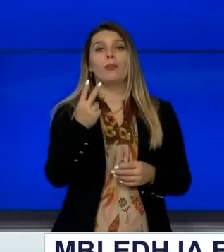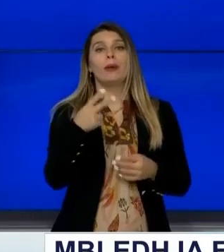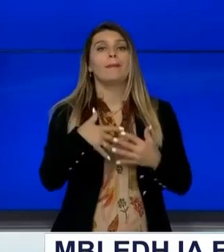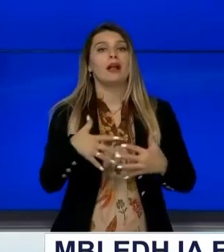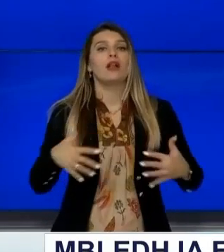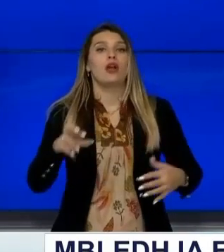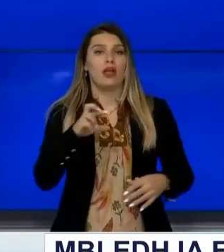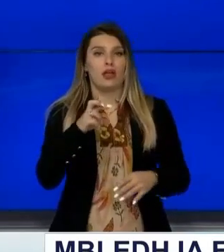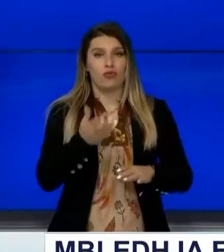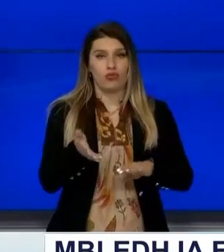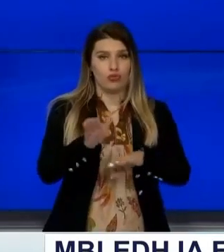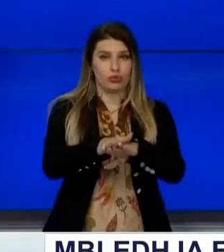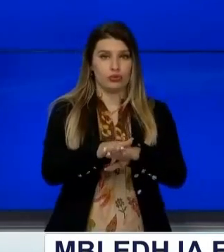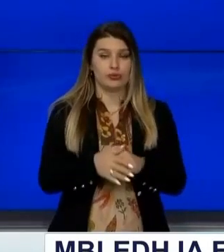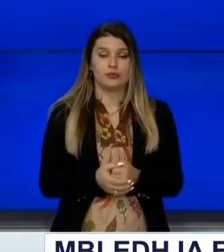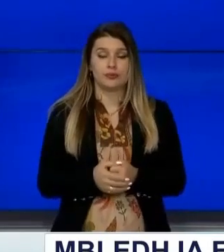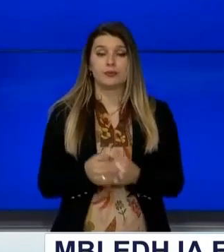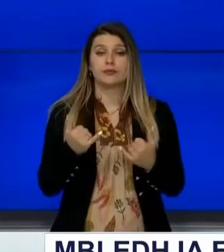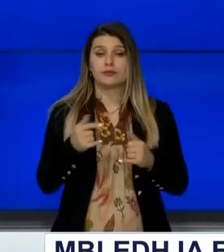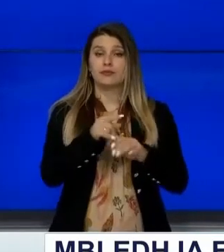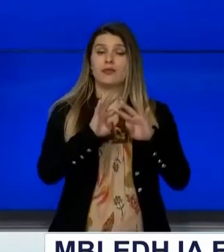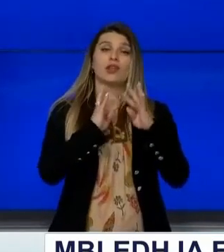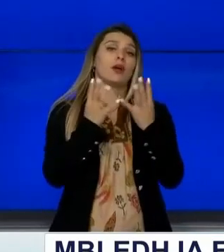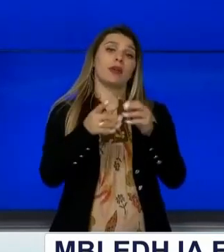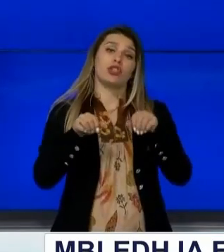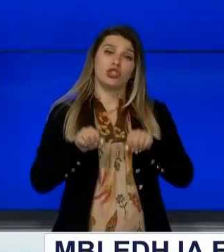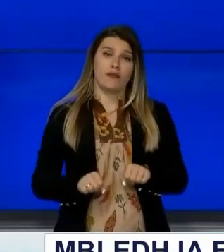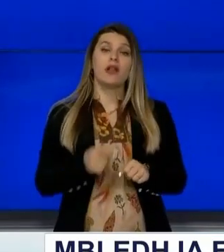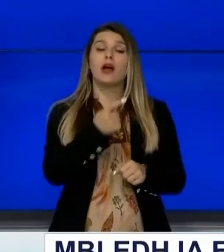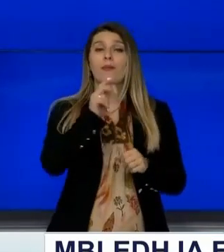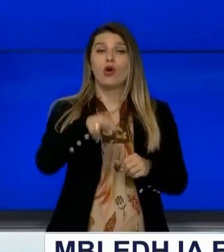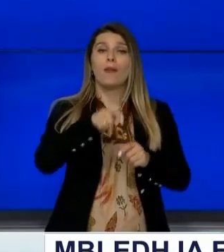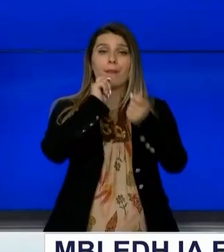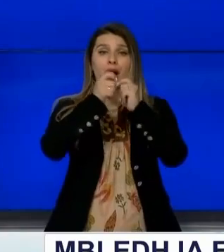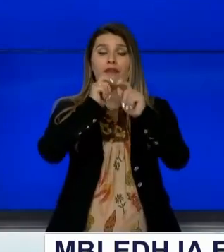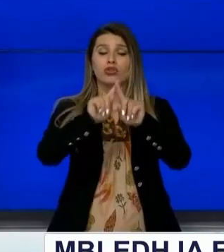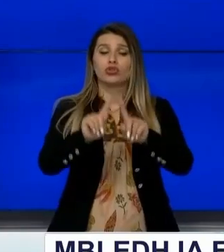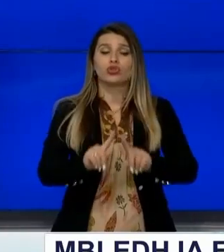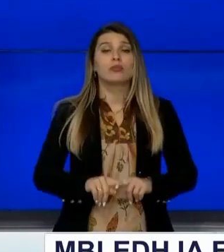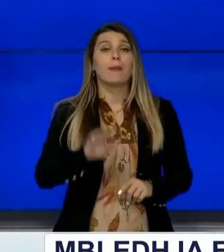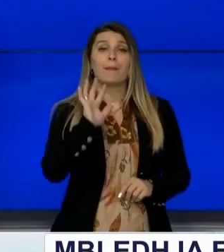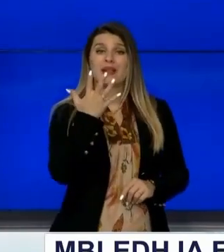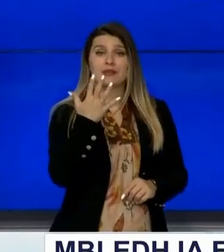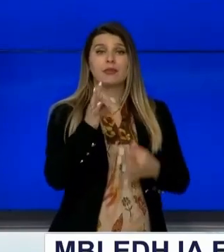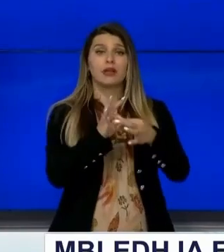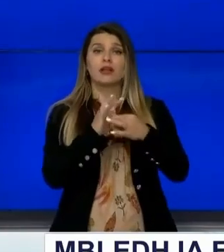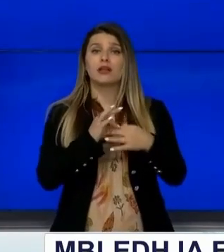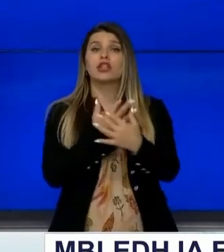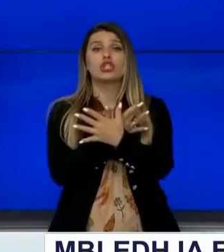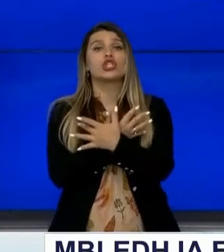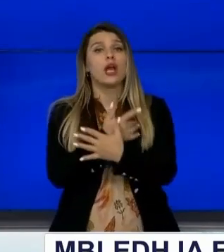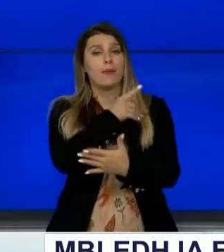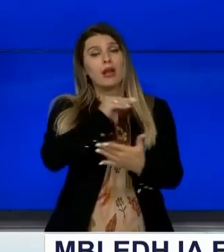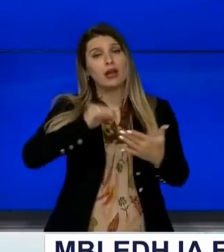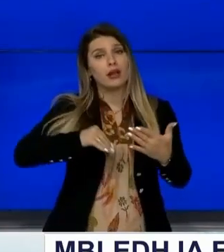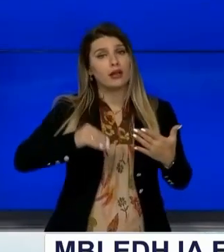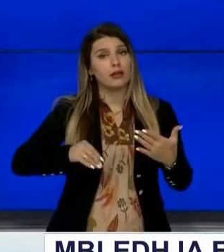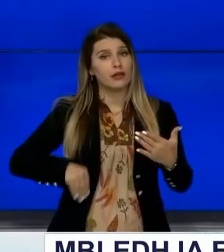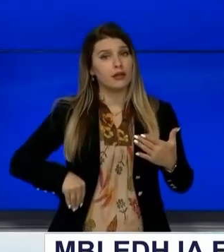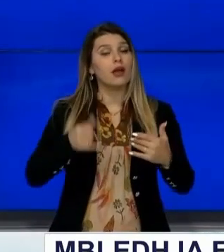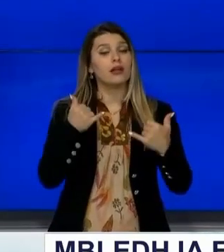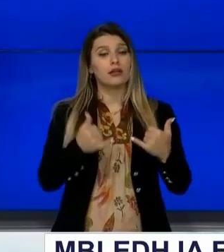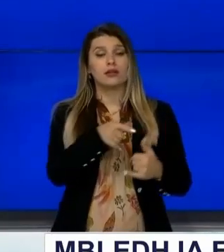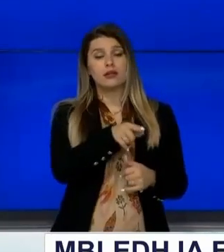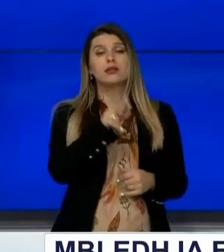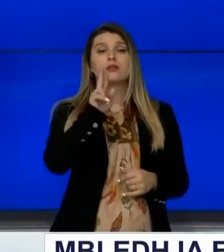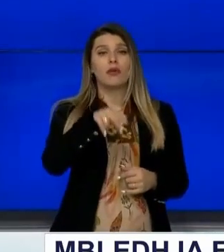Ndërko, Kabineti Qeveritar ka miratuar 15 marveshje bashkëpunimi me Shqiprin Njëra nga këto marveshje parashëhe